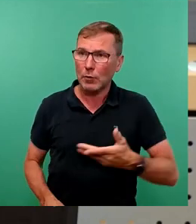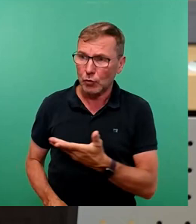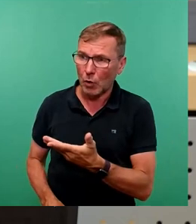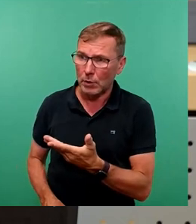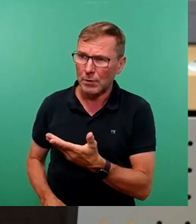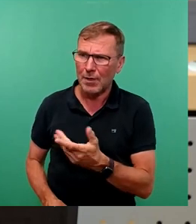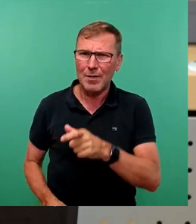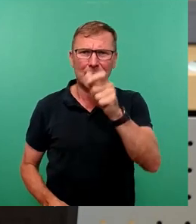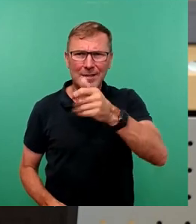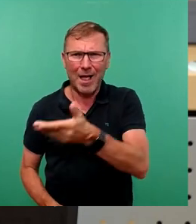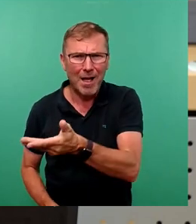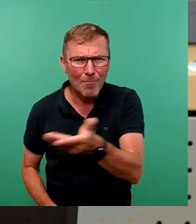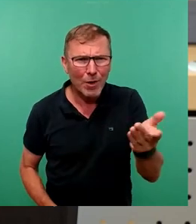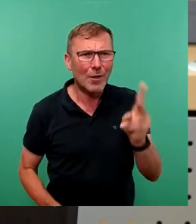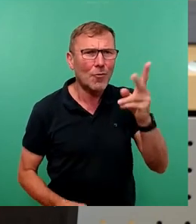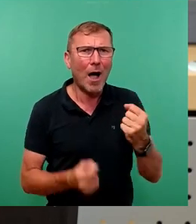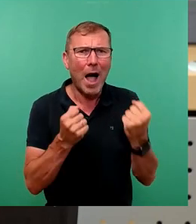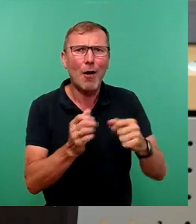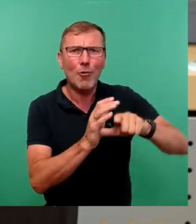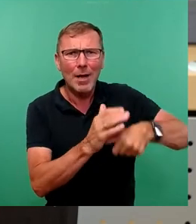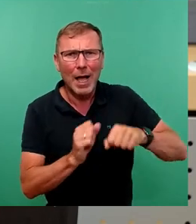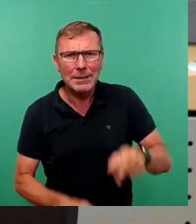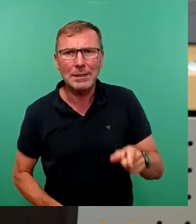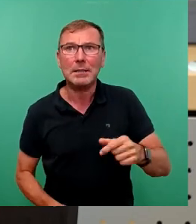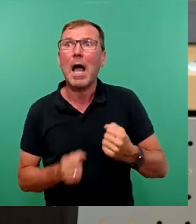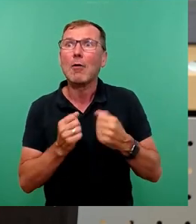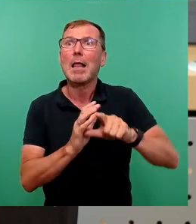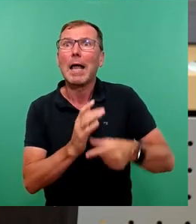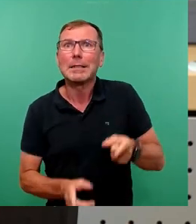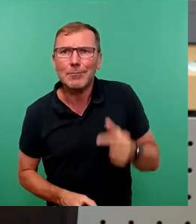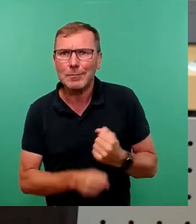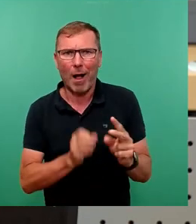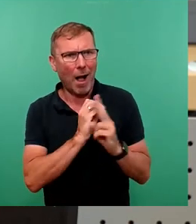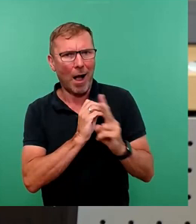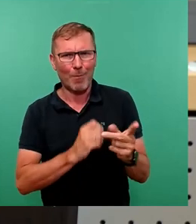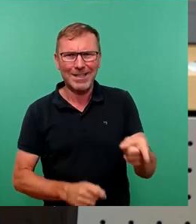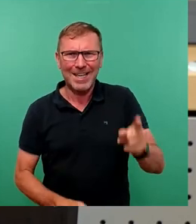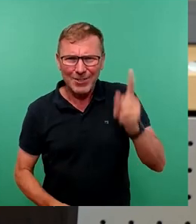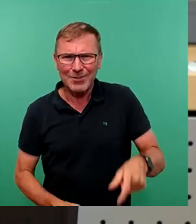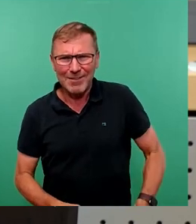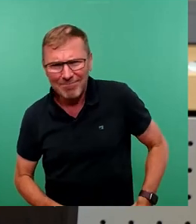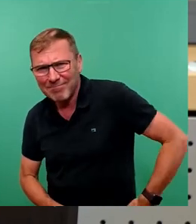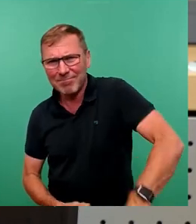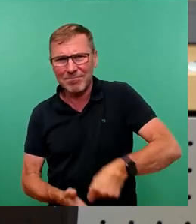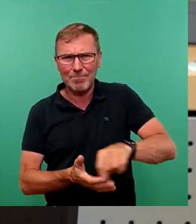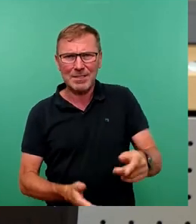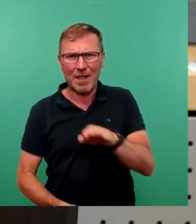Bürger, der sich ein Auto leisten kann, leisten muss, weil er auf Arbeit muss, der soll dafür zahlen, für eine fehlgeplante